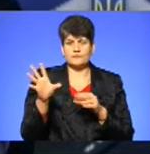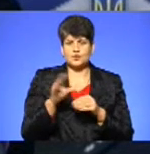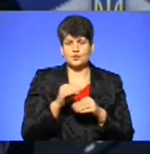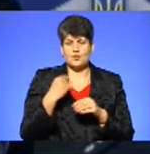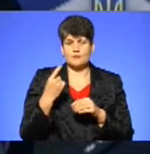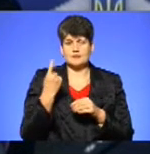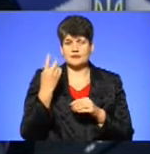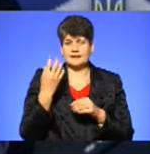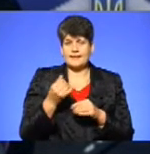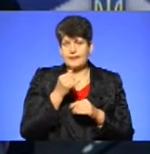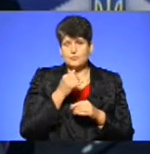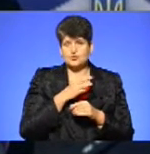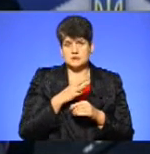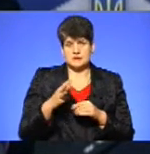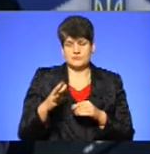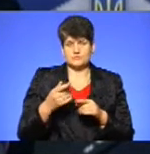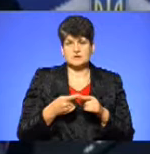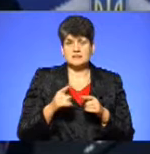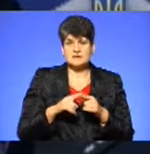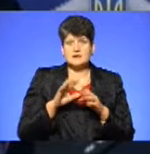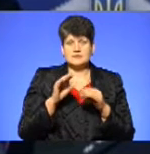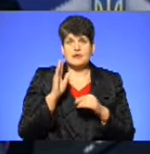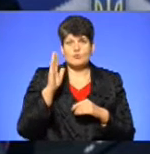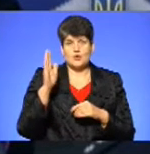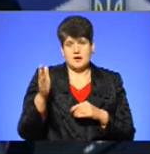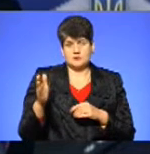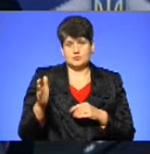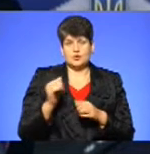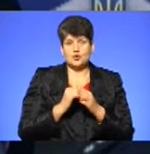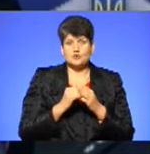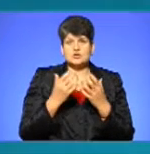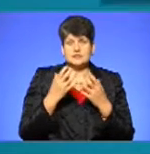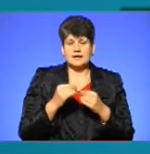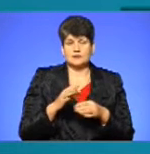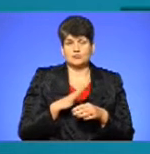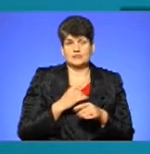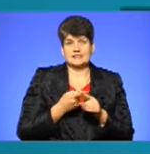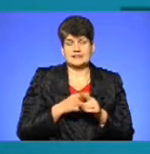один день, це неможливо. Але це все в подальшому. І кожен день будуть такі відпрацювання.